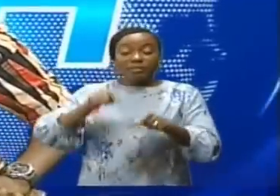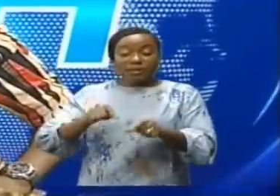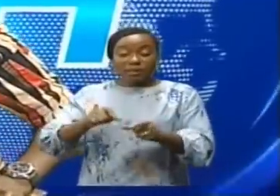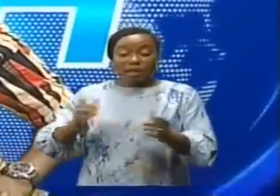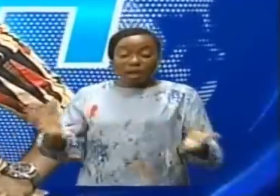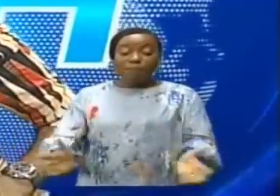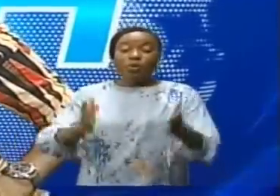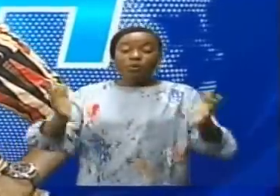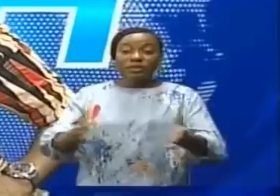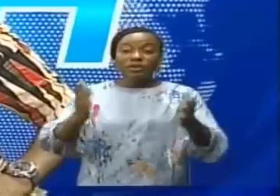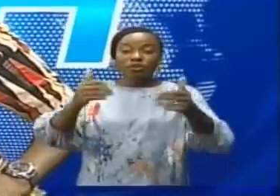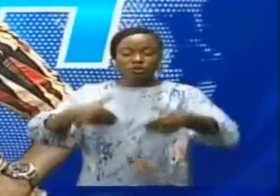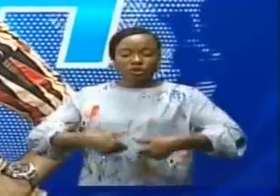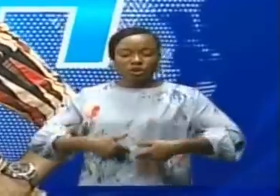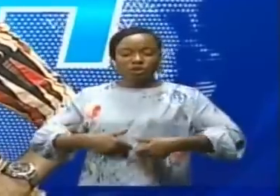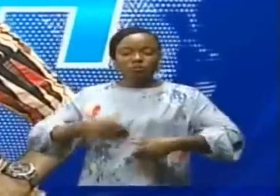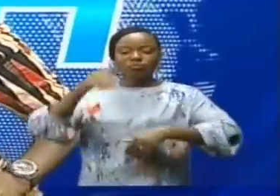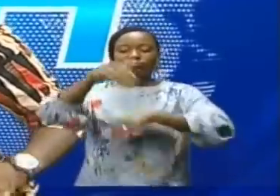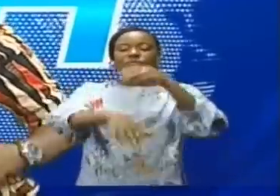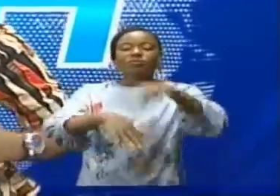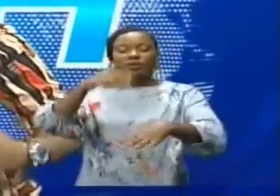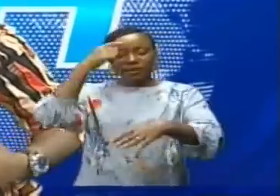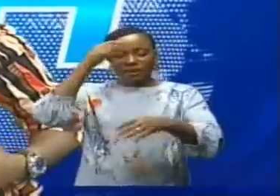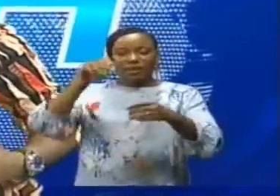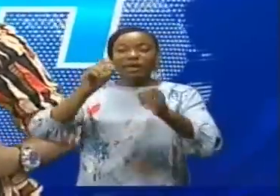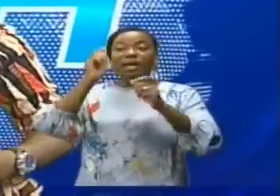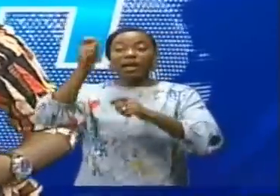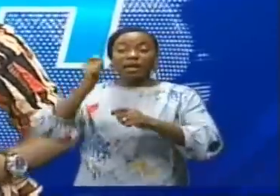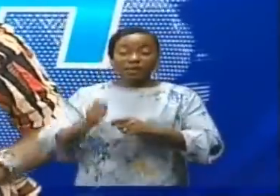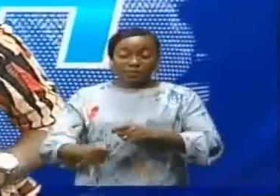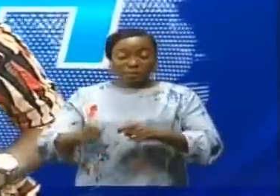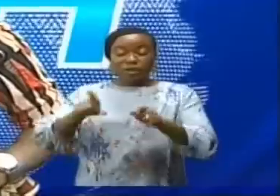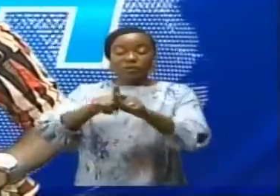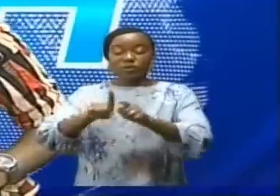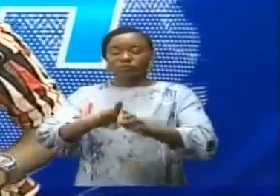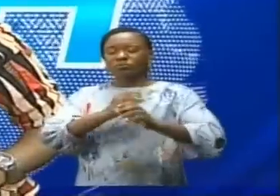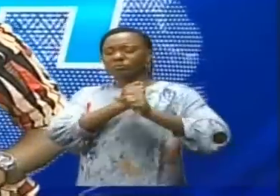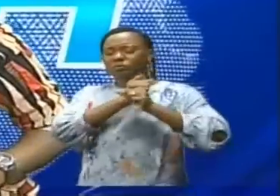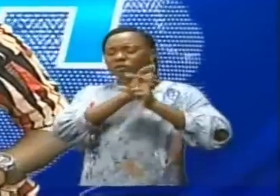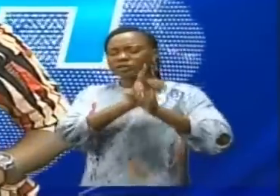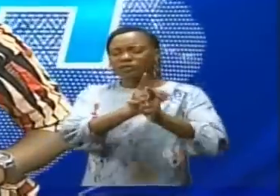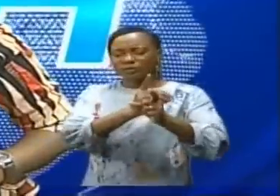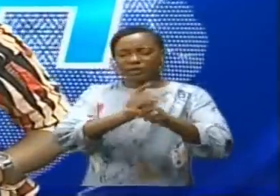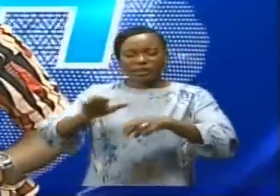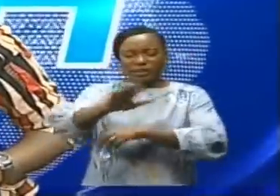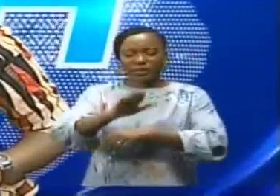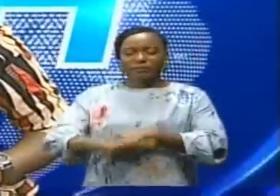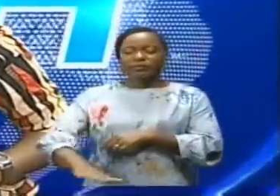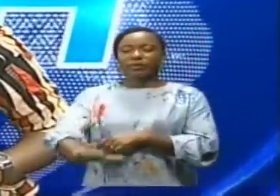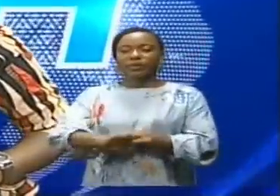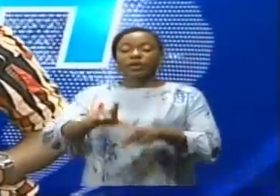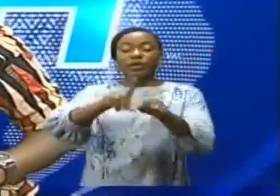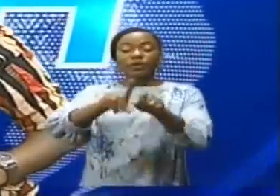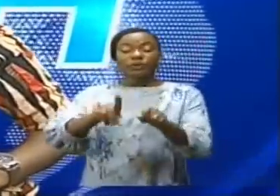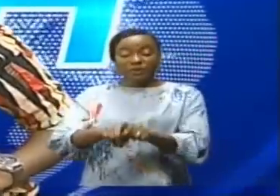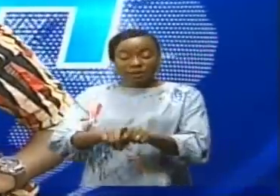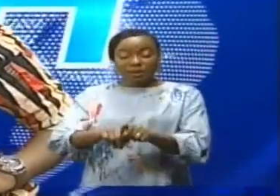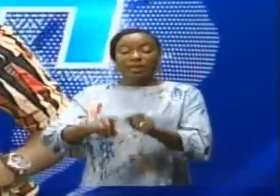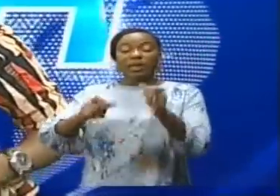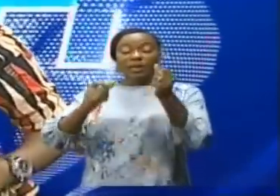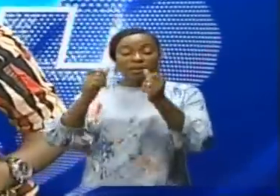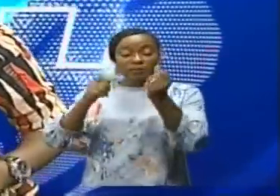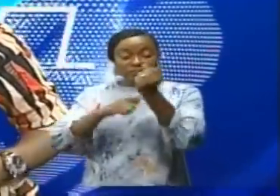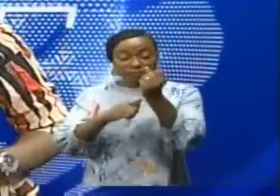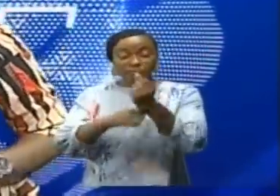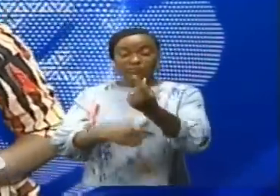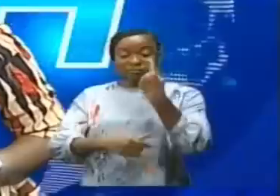de jeunes pour l'enrôlement dans l'armée afin de défendre la mère patrie. Félix Bossekota a sensibilisé les jeunes de la Chouapa quant